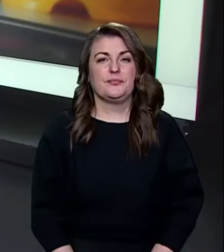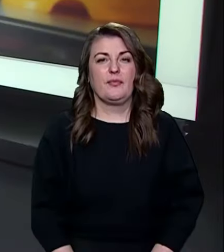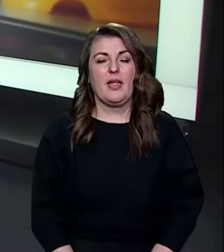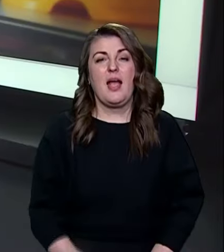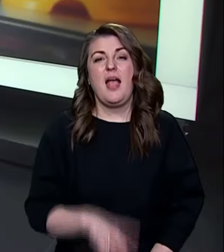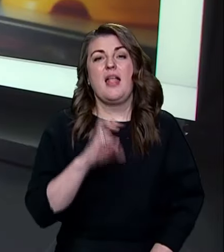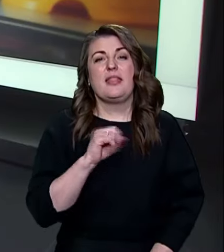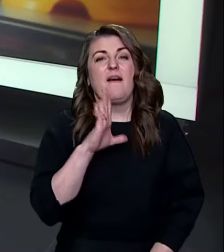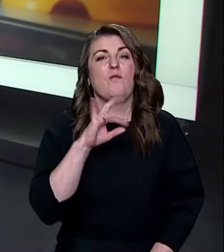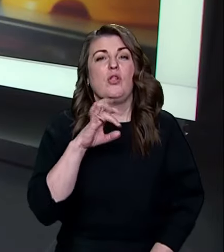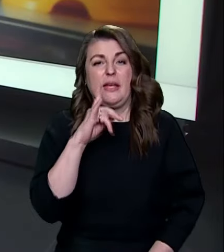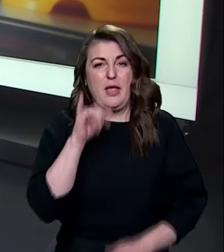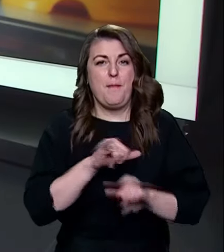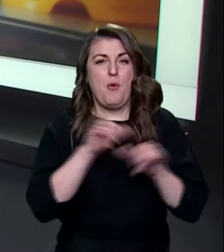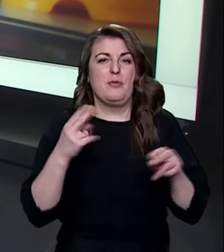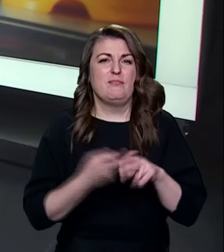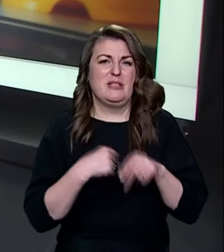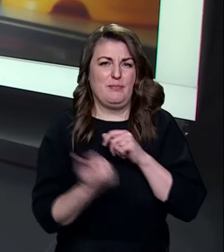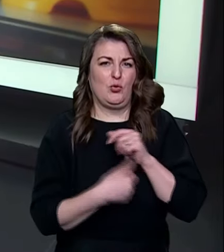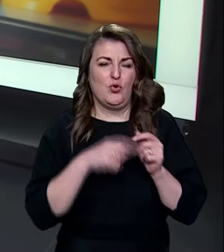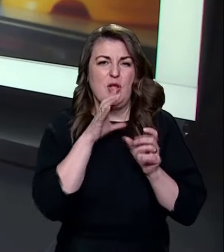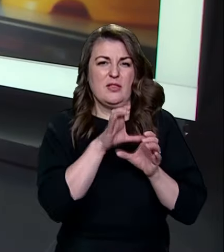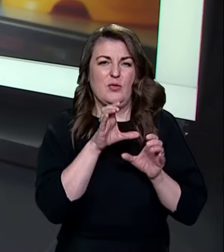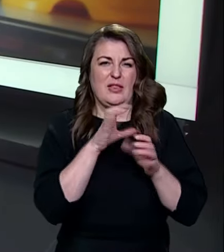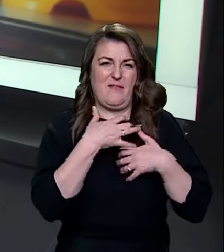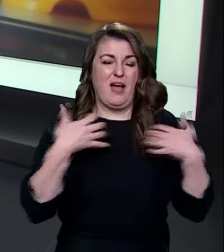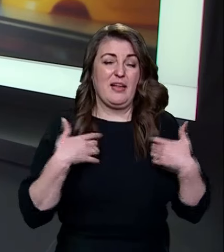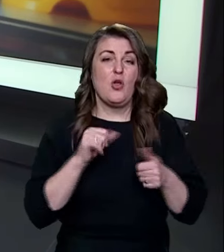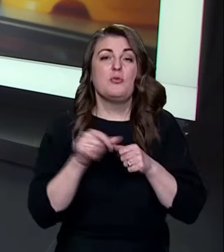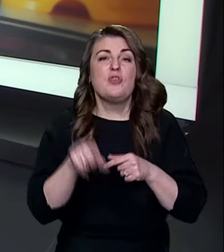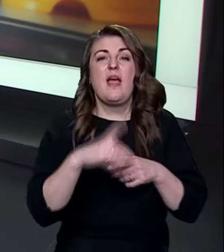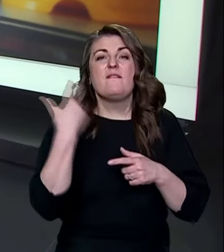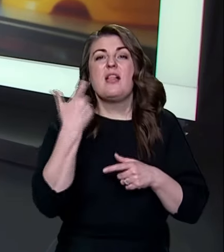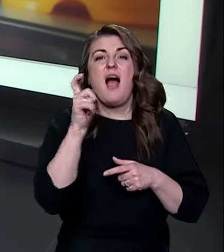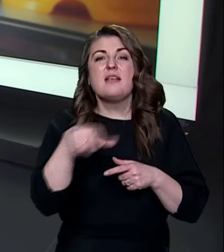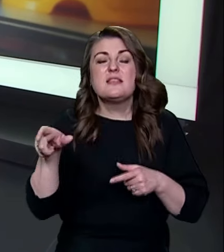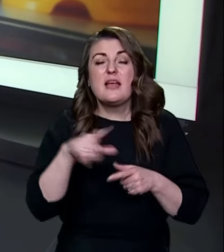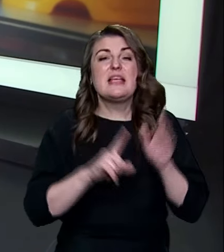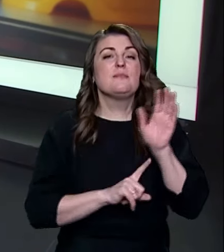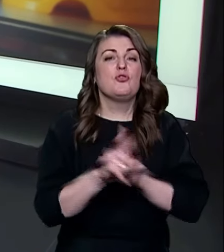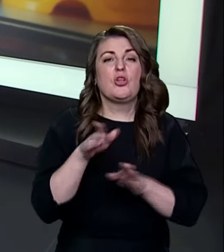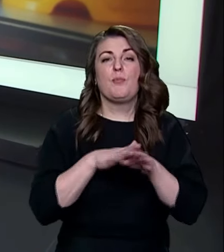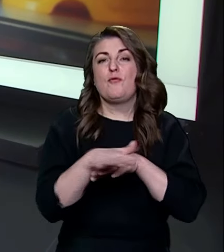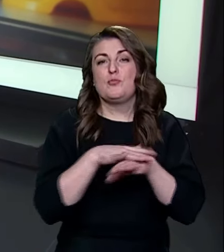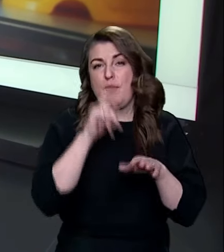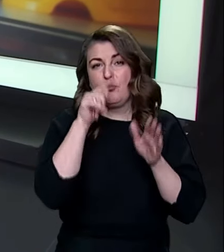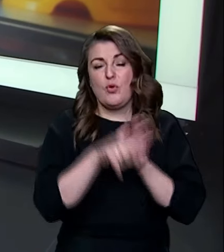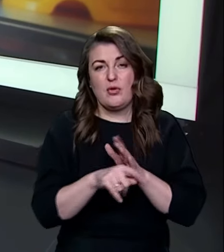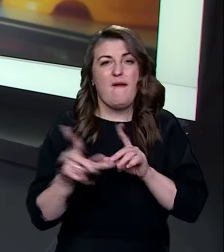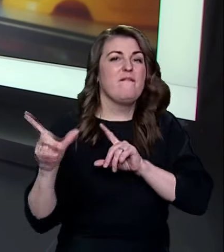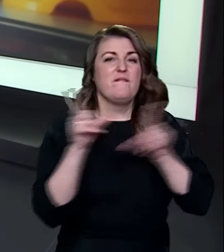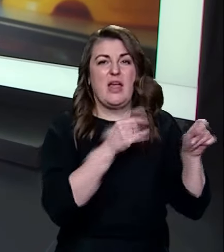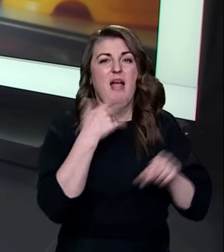На Волині побільшало безпритульних тварин. Зокрема, і через те, що їхні власники із початком повномасштабного вторгнення